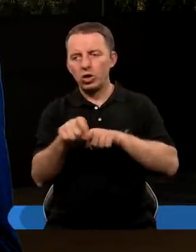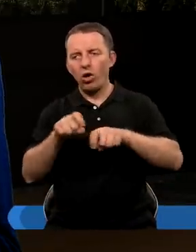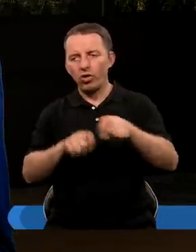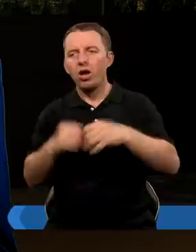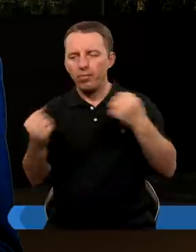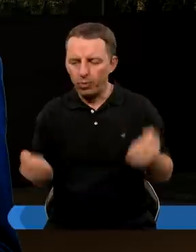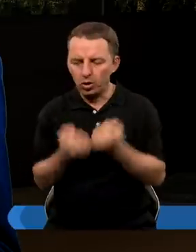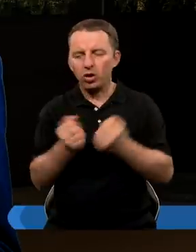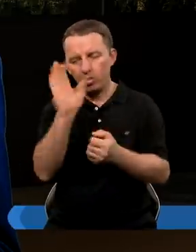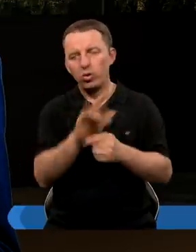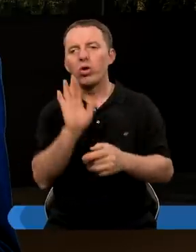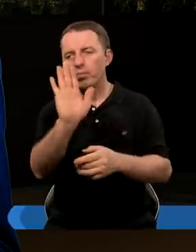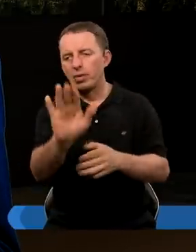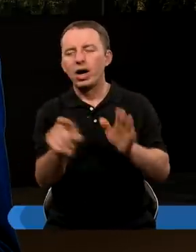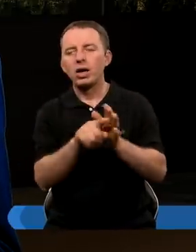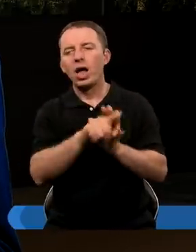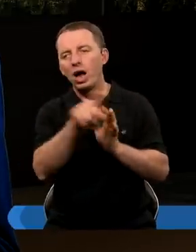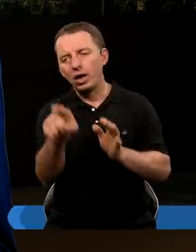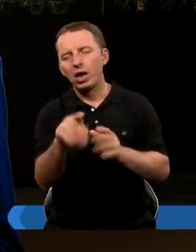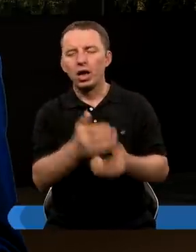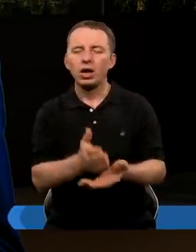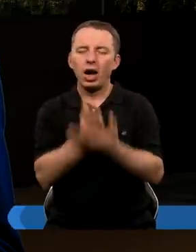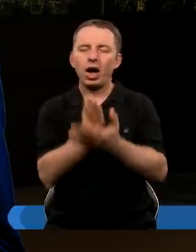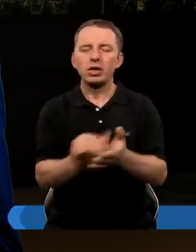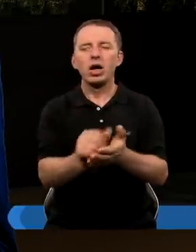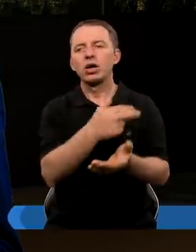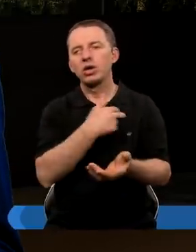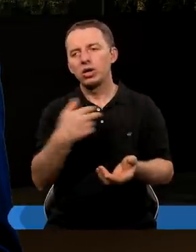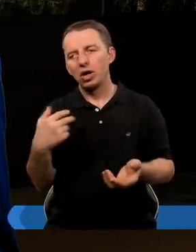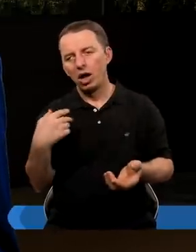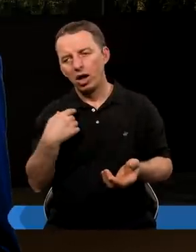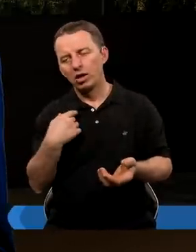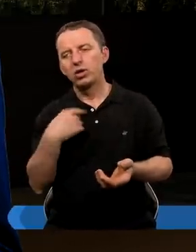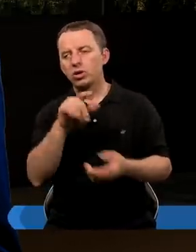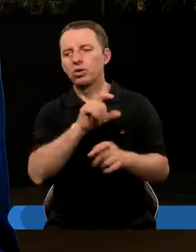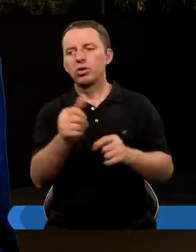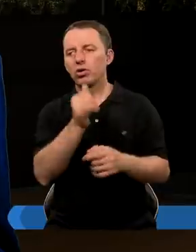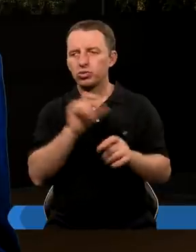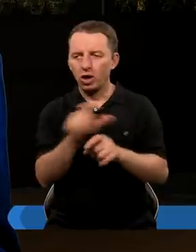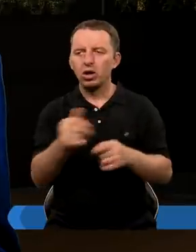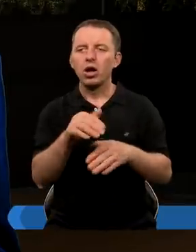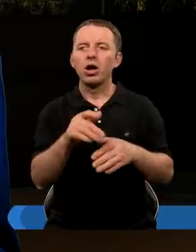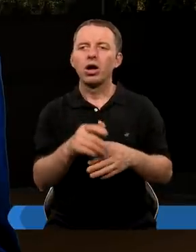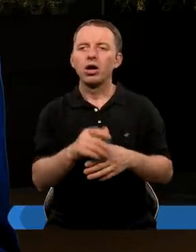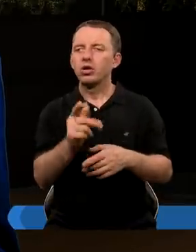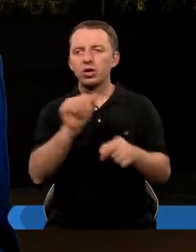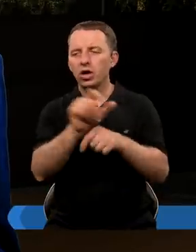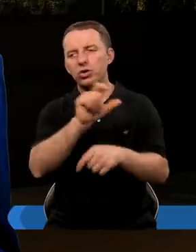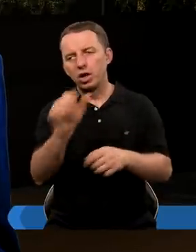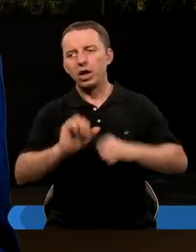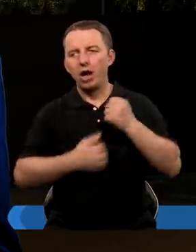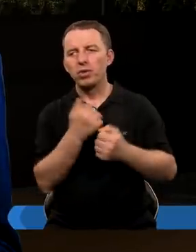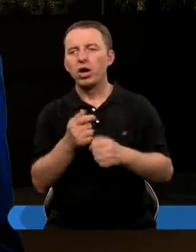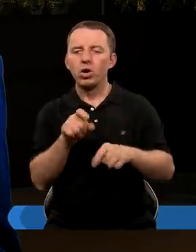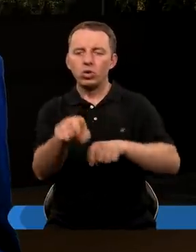Oni podążali za tym, co Pan Bóg im objawiał. I to jest też taka rada dla nas, żyjących już u schyłku czasów, że to nie jest